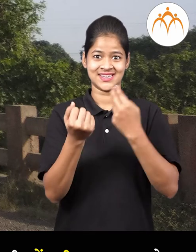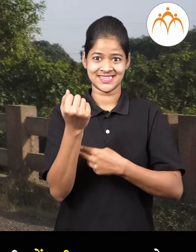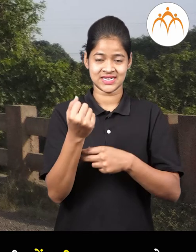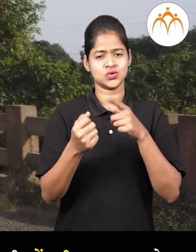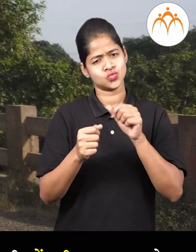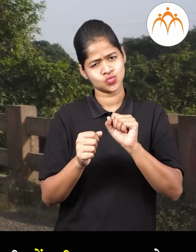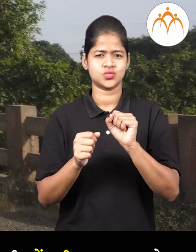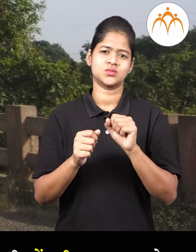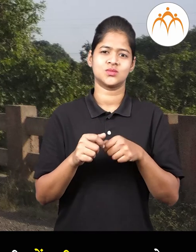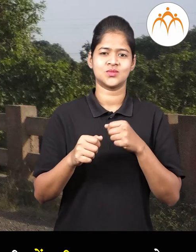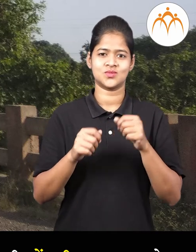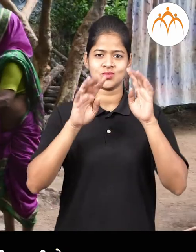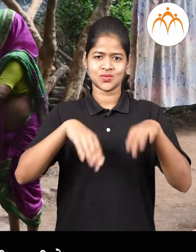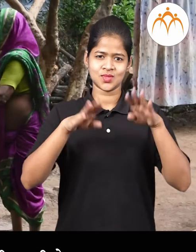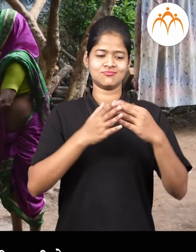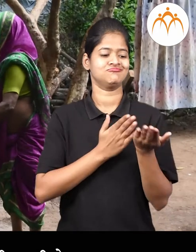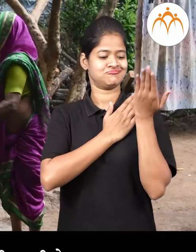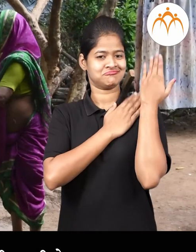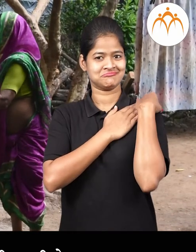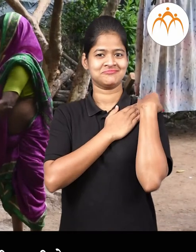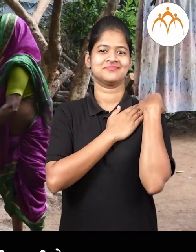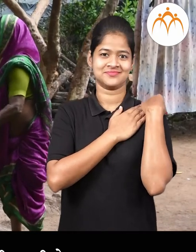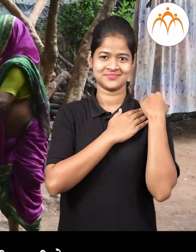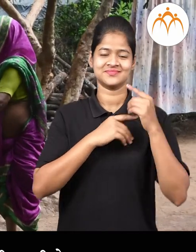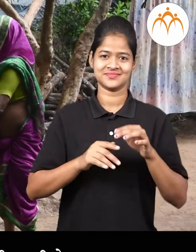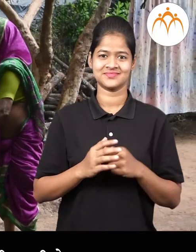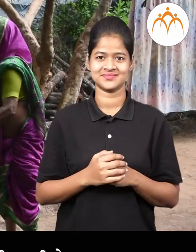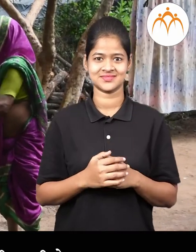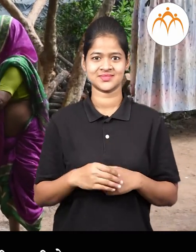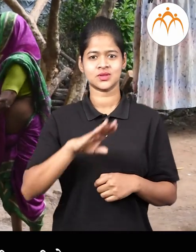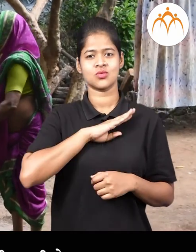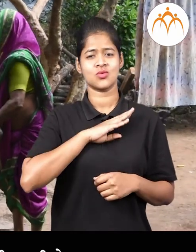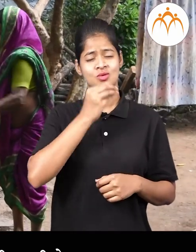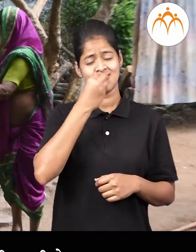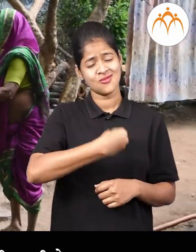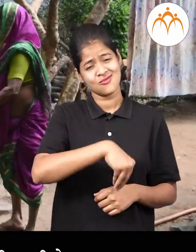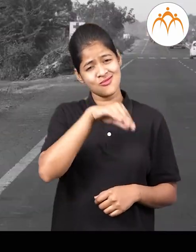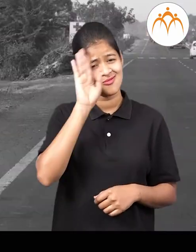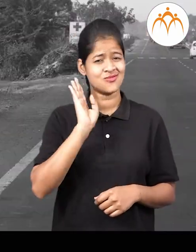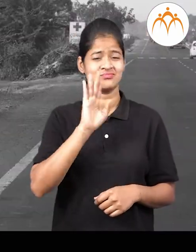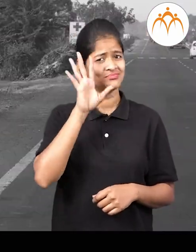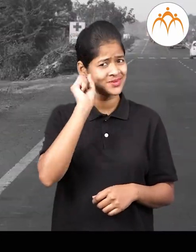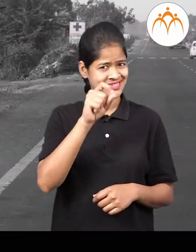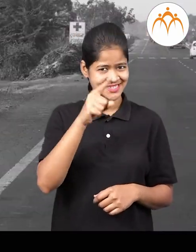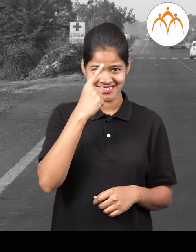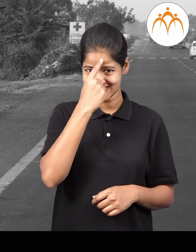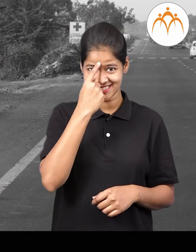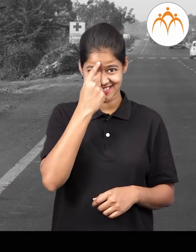तयार केलेली घूंगडी असासतो महराष्ट्रात पुर्वी बायका नववारी साडी नेसत, पुरुष